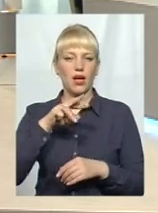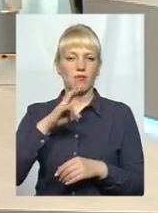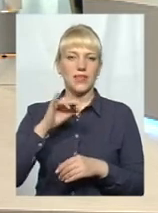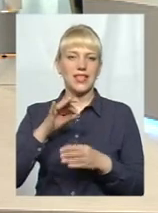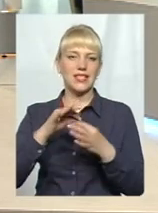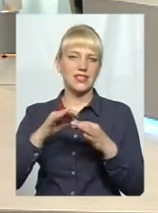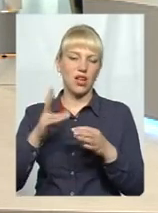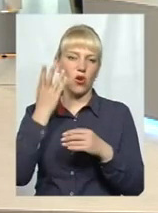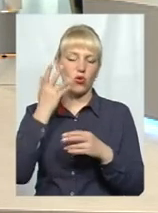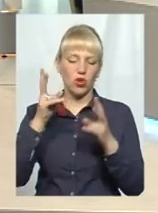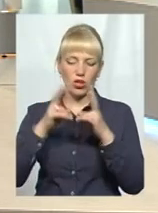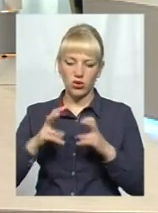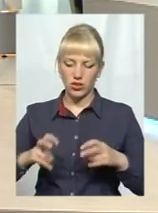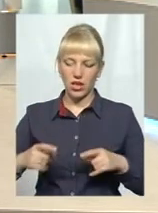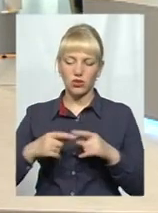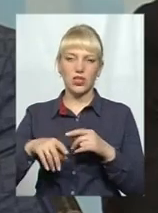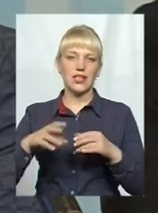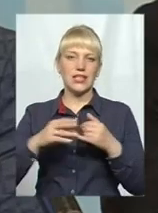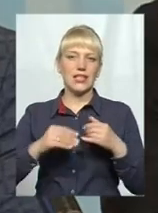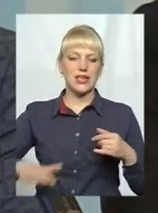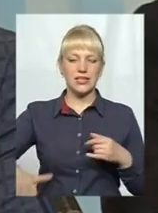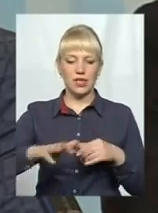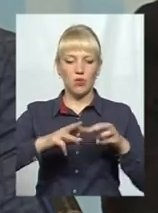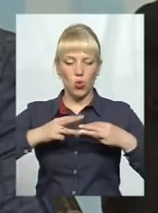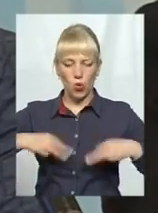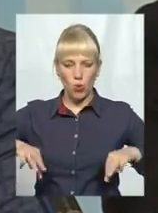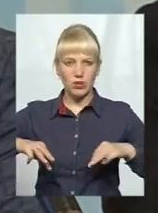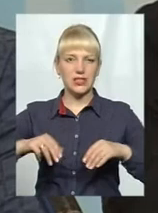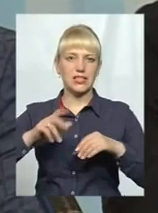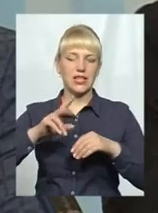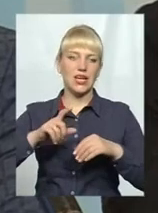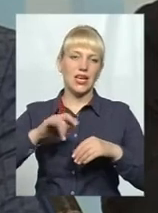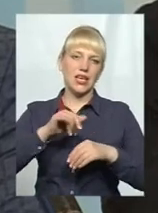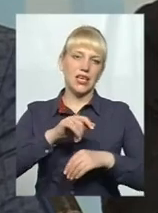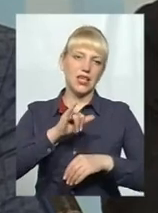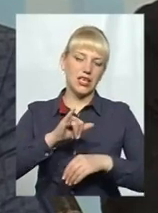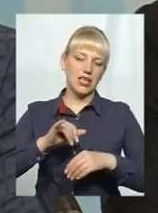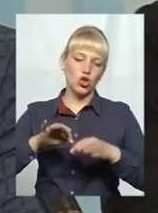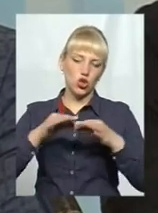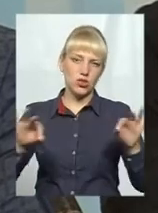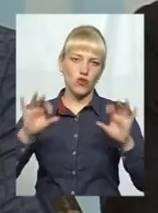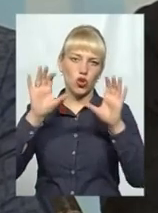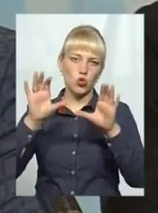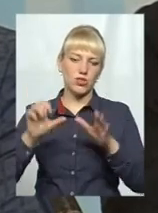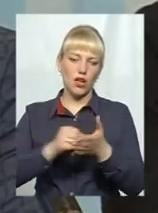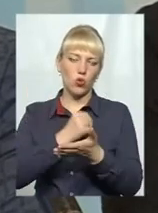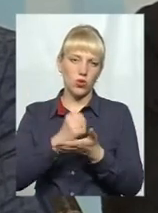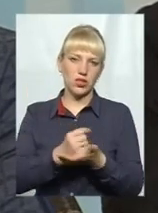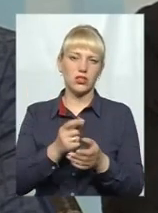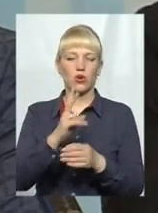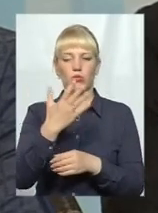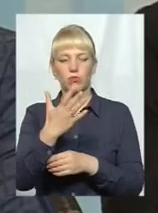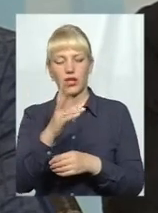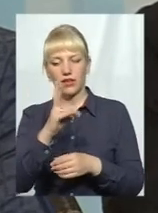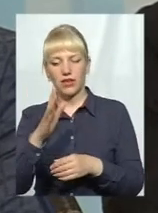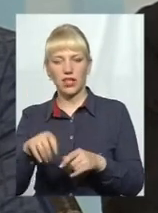коли розглянули на земельні комісії дане питання, винесли проєкт рішення і все-таки дозволили узаконити, кому 5 квадратів, кому 10,